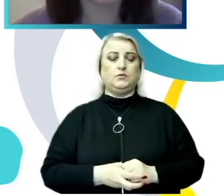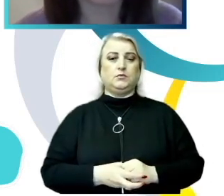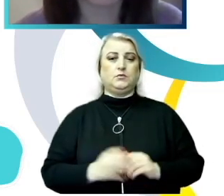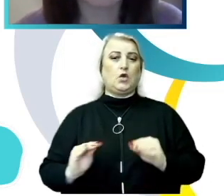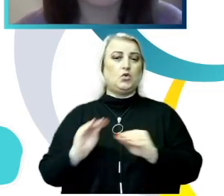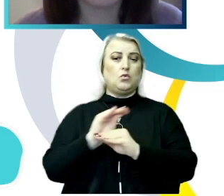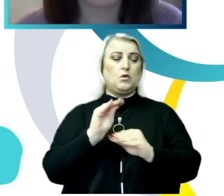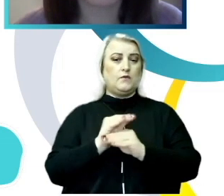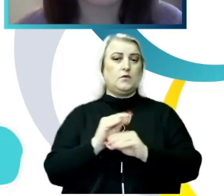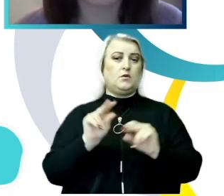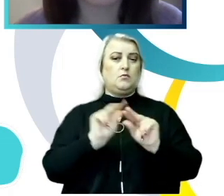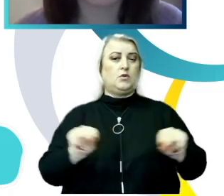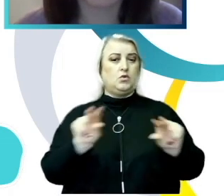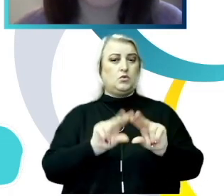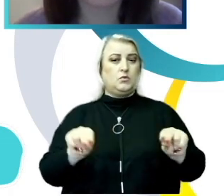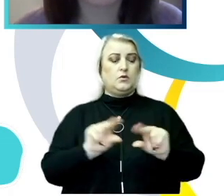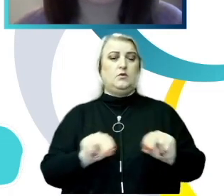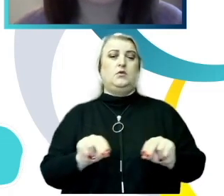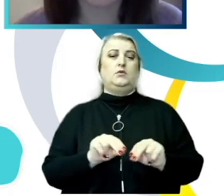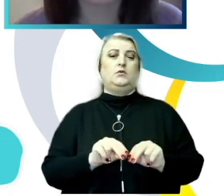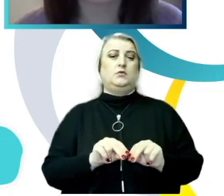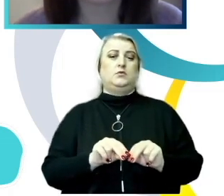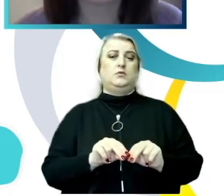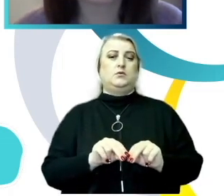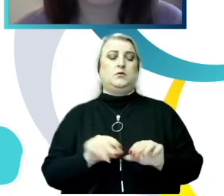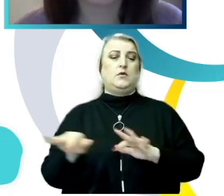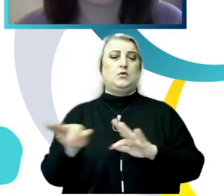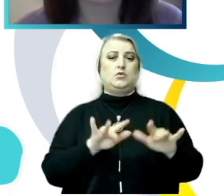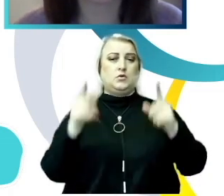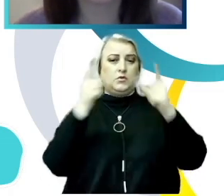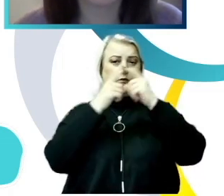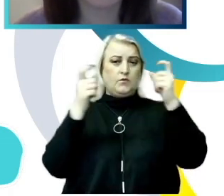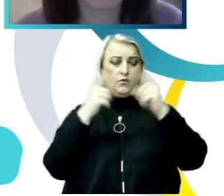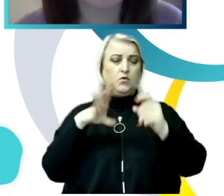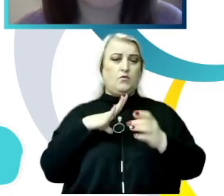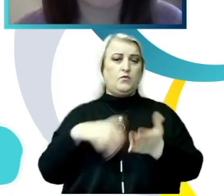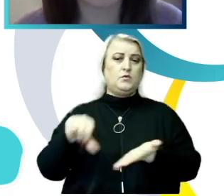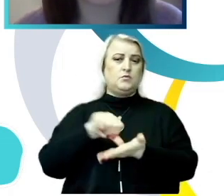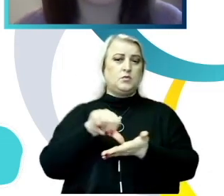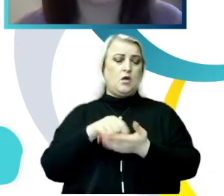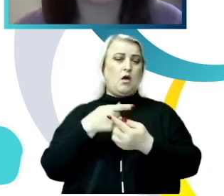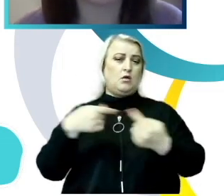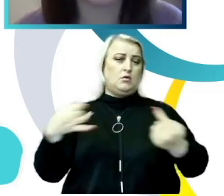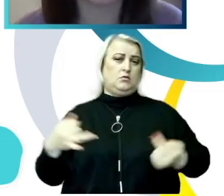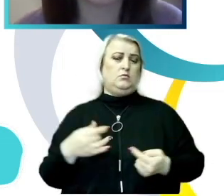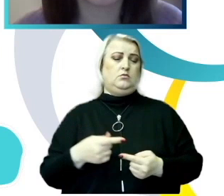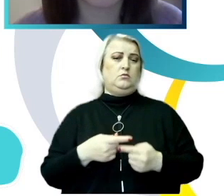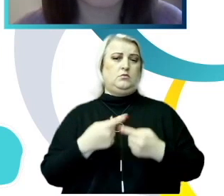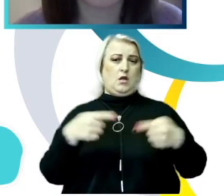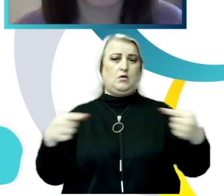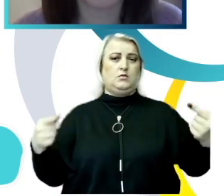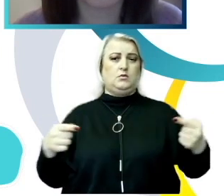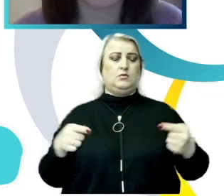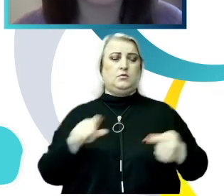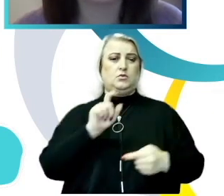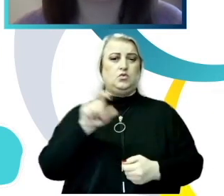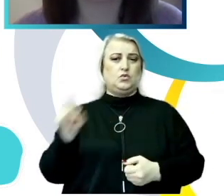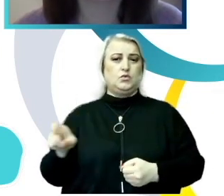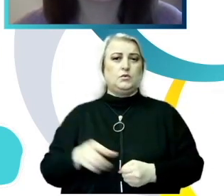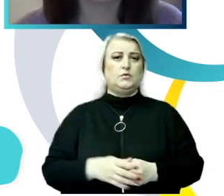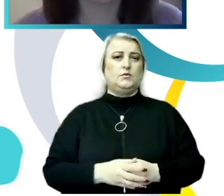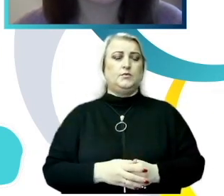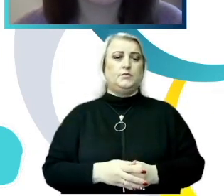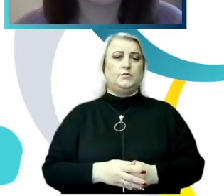cadrulor didactice în activitățile de informare au fost implicați și alți reprezentanțe comunității educaționale,